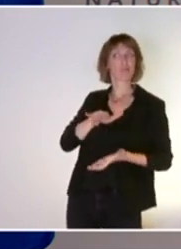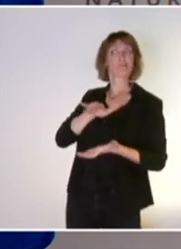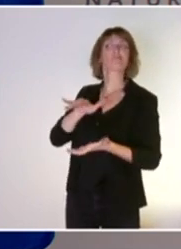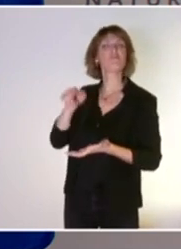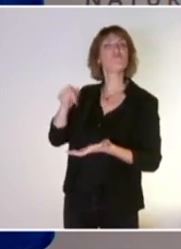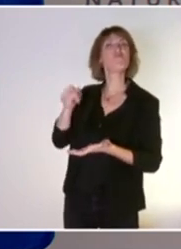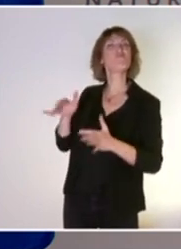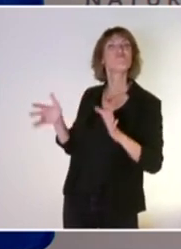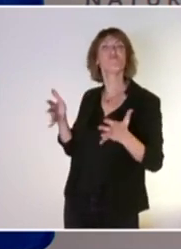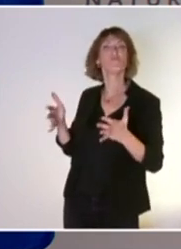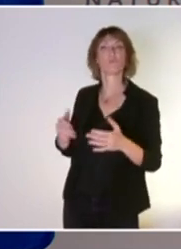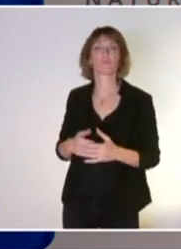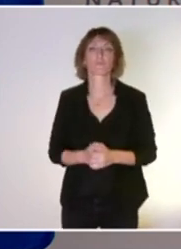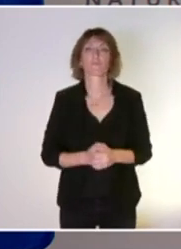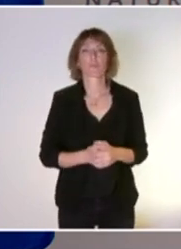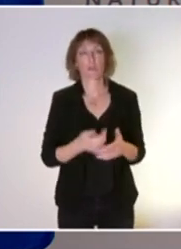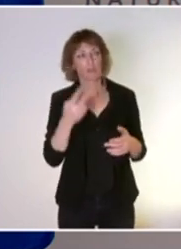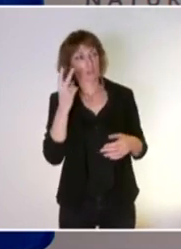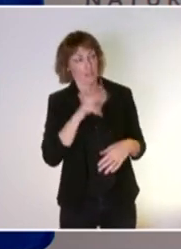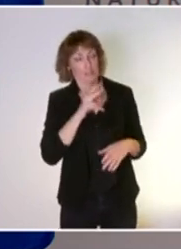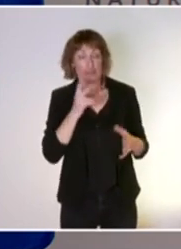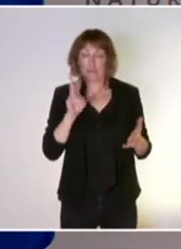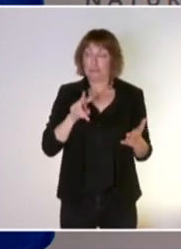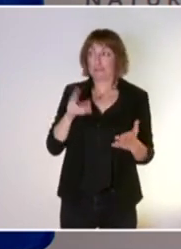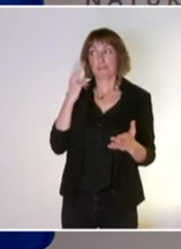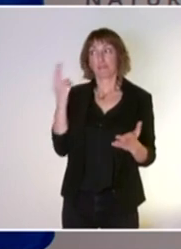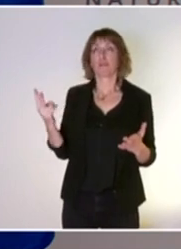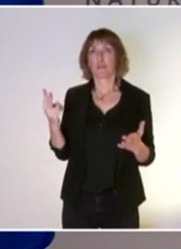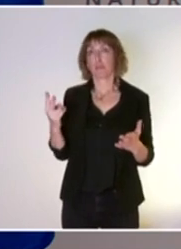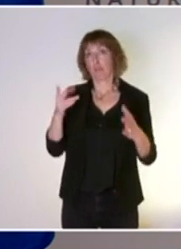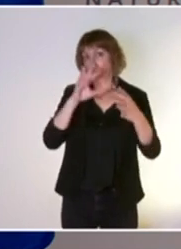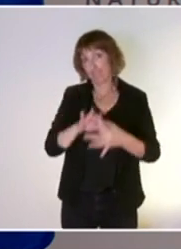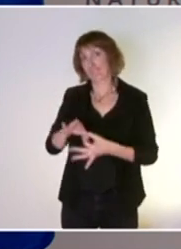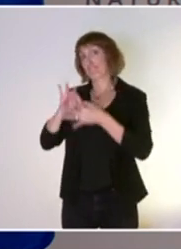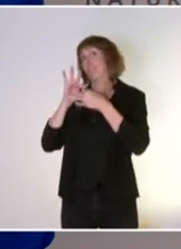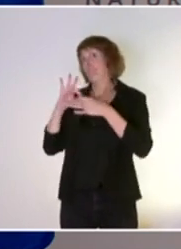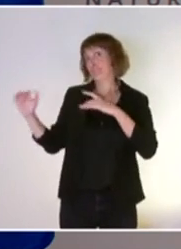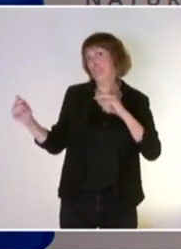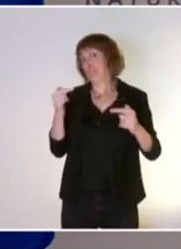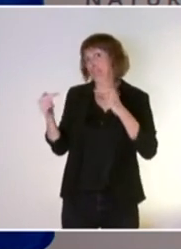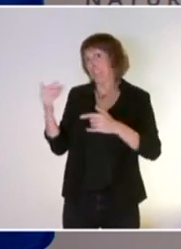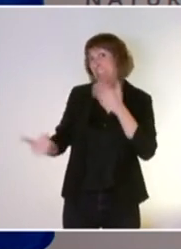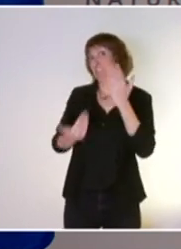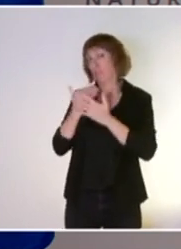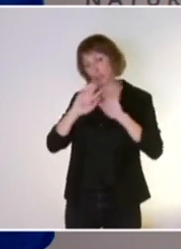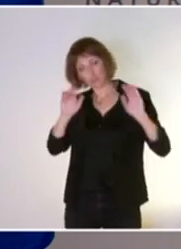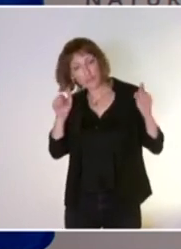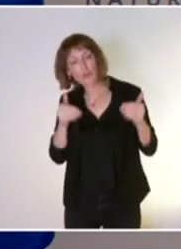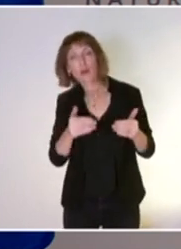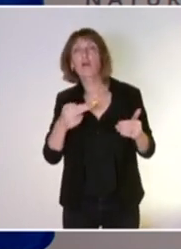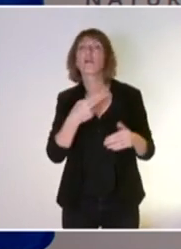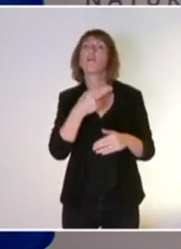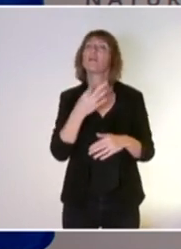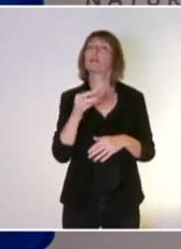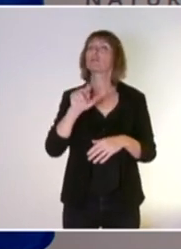Alors si on élargit effectivement un petit peu le regard au débat de ce matin qui était très concentré sur Natura 2000, on a effectivement d'abord